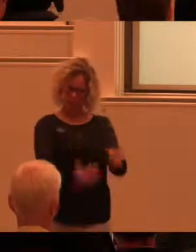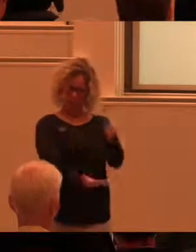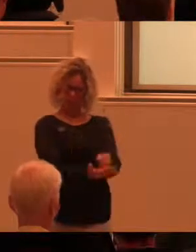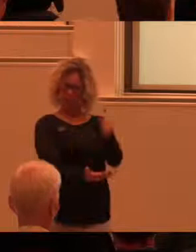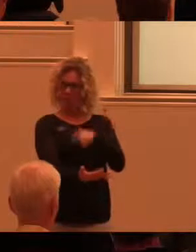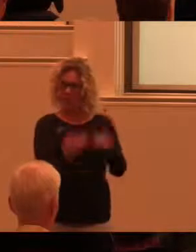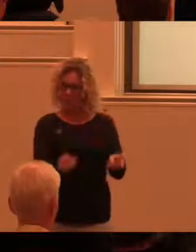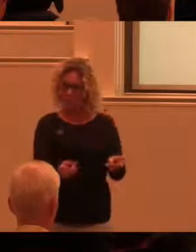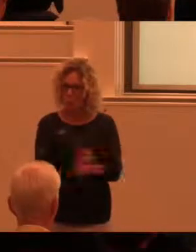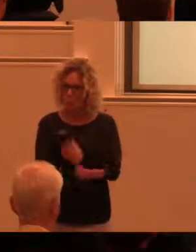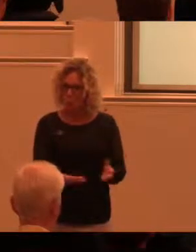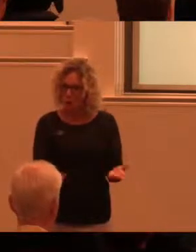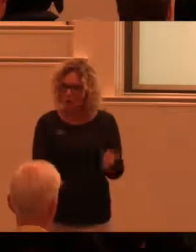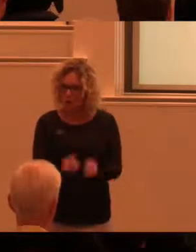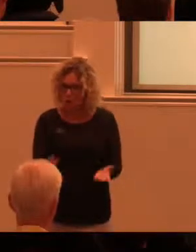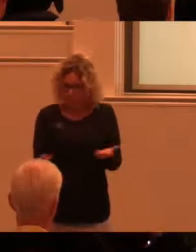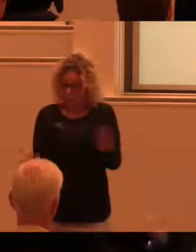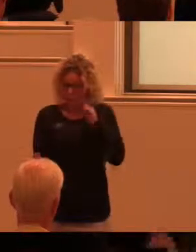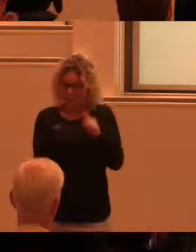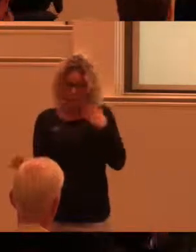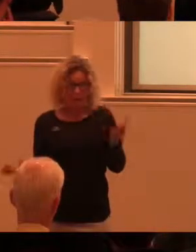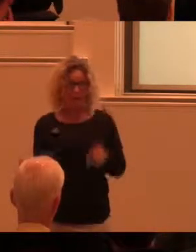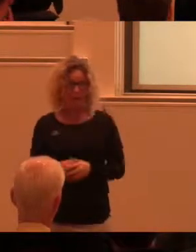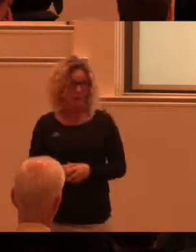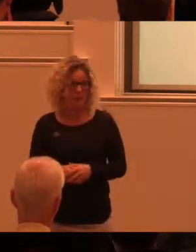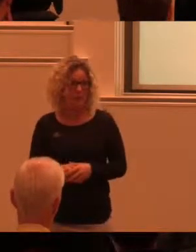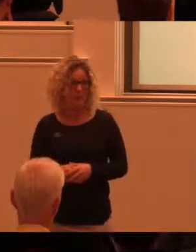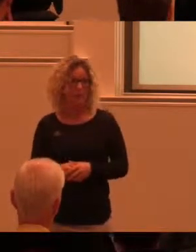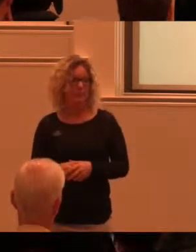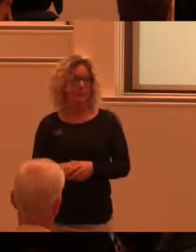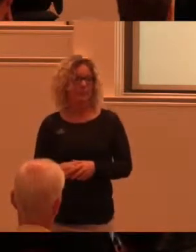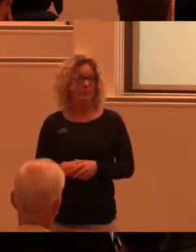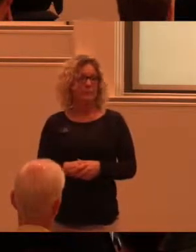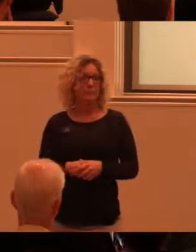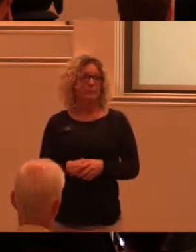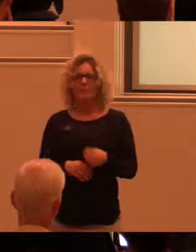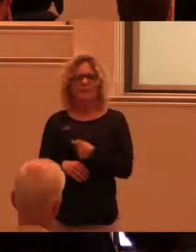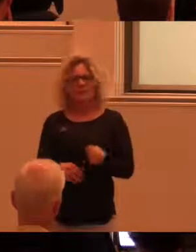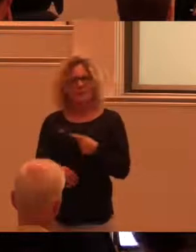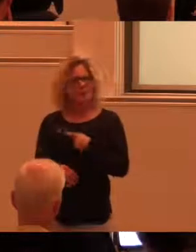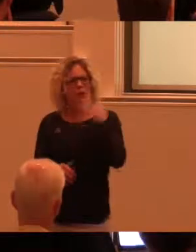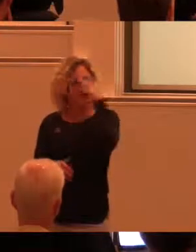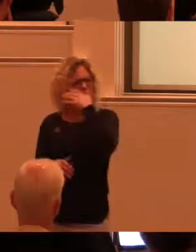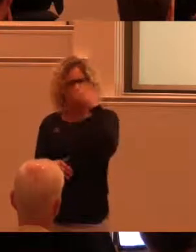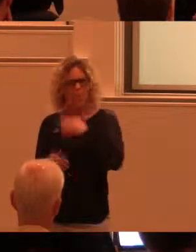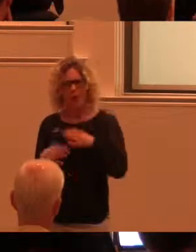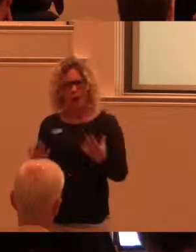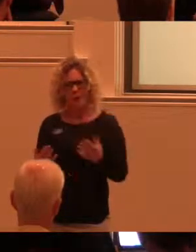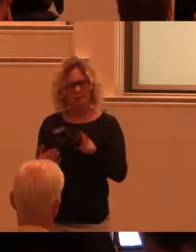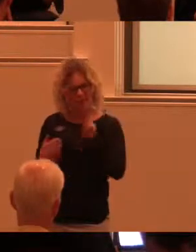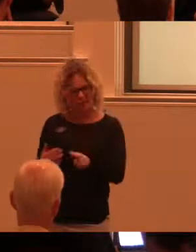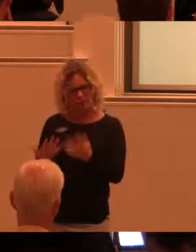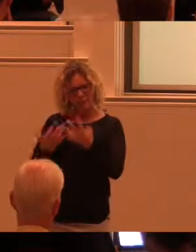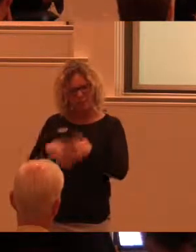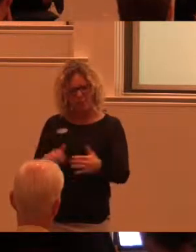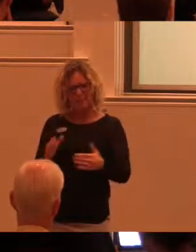Funktionsnedsätter vi folk i onödan kanske? Jag vet inte. Det man inte gör så mycket är att man reflekterar över vad är det som är funktionshindrande?